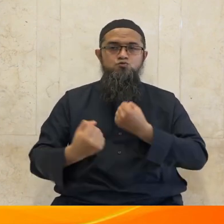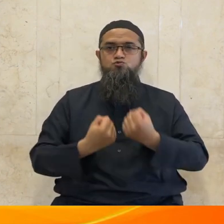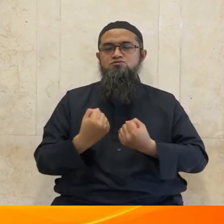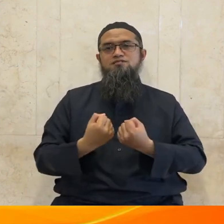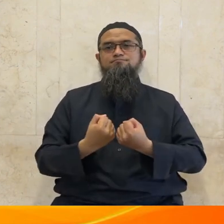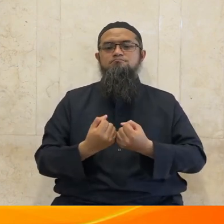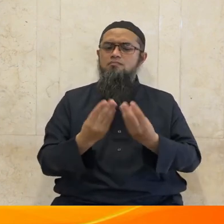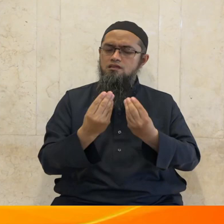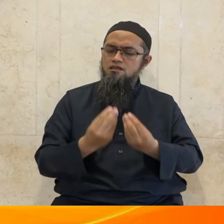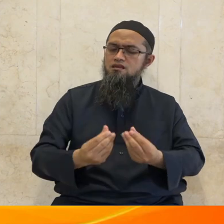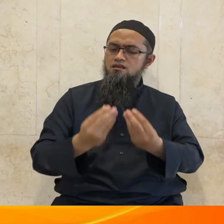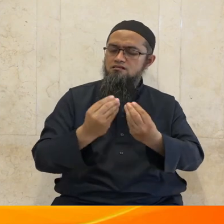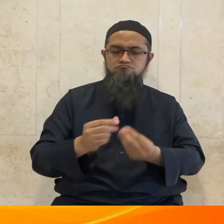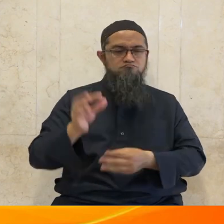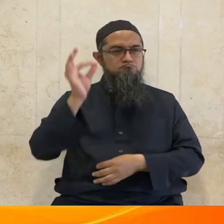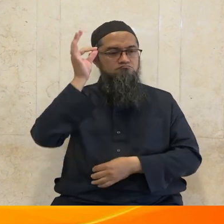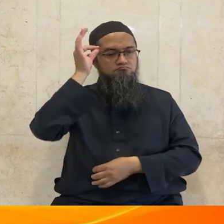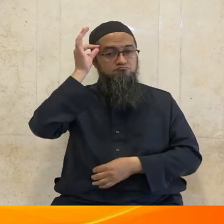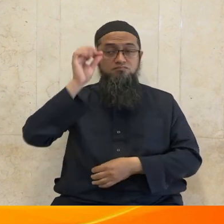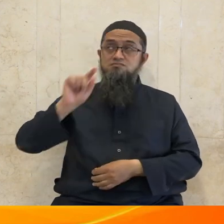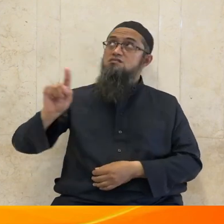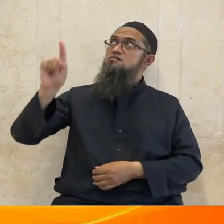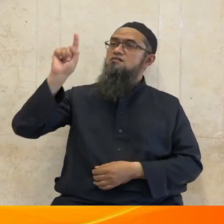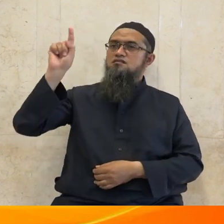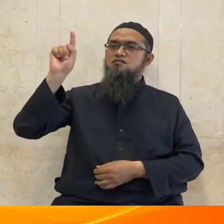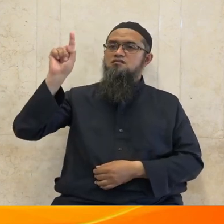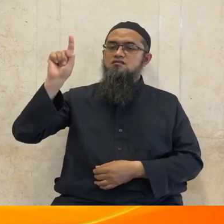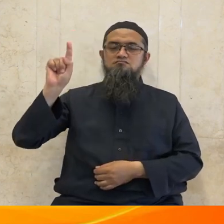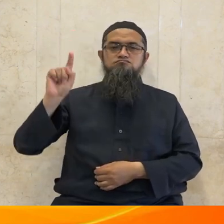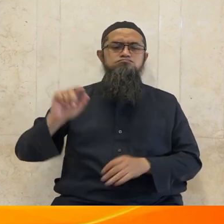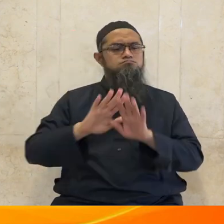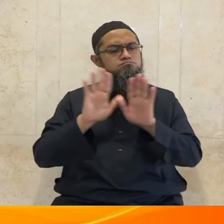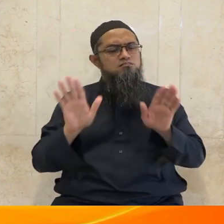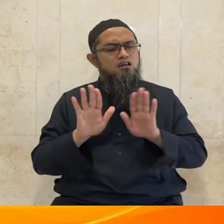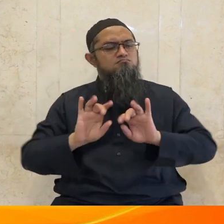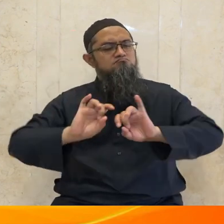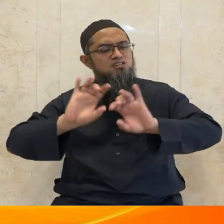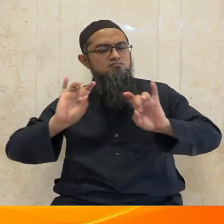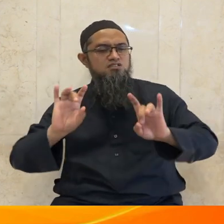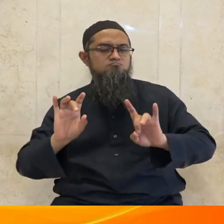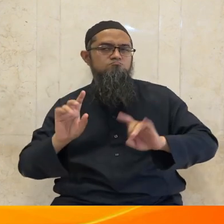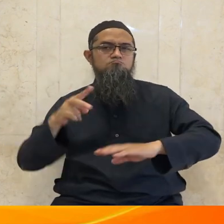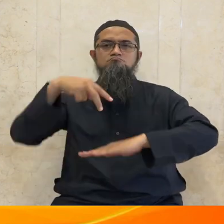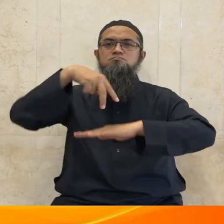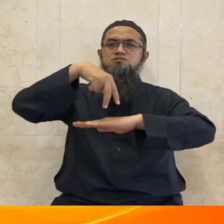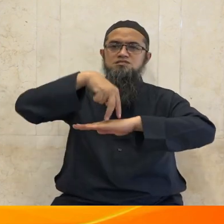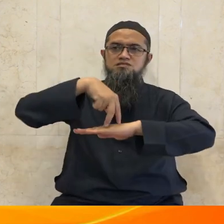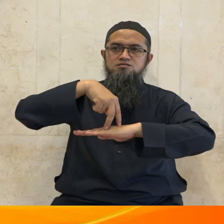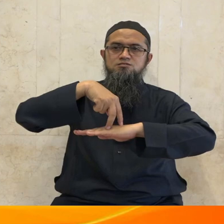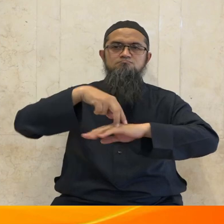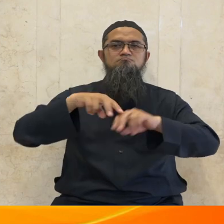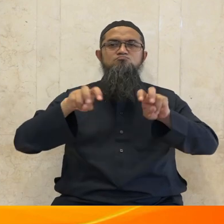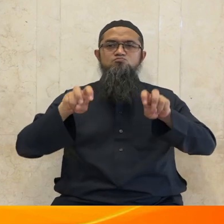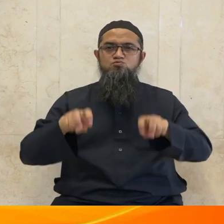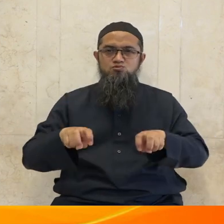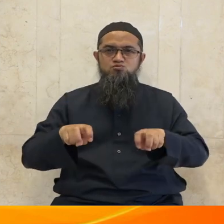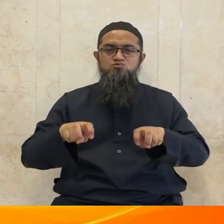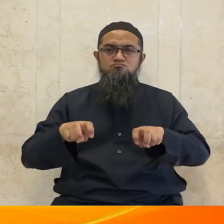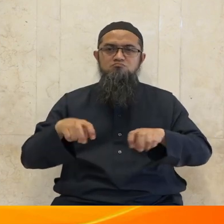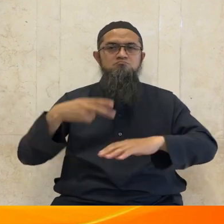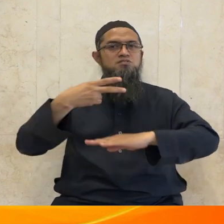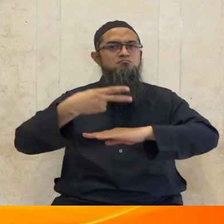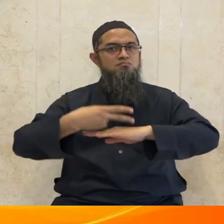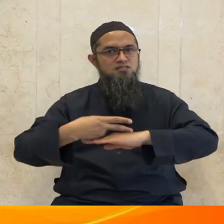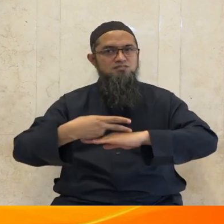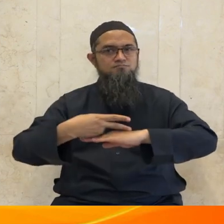mereka juga senantiasa menggunakan akal fikiran yang diberikan oleh Allah untuk memikirkan penciptaan langit